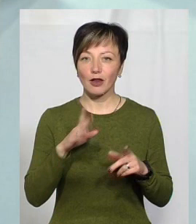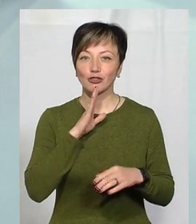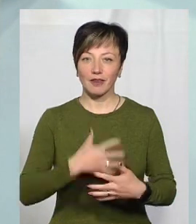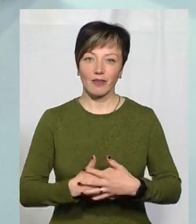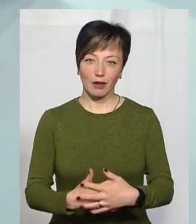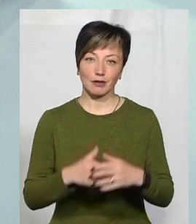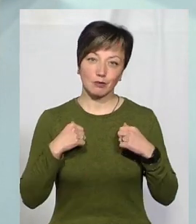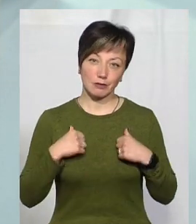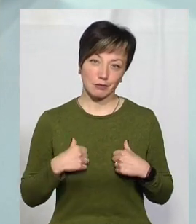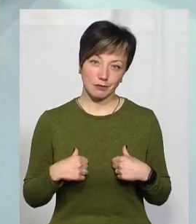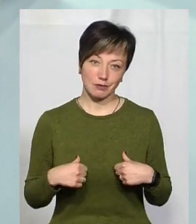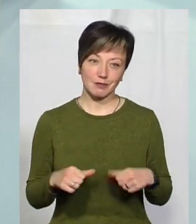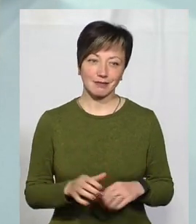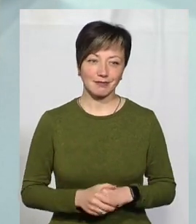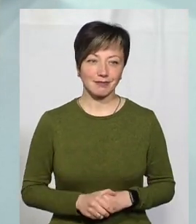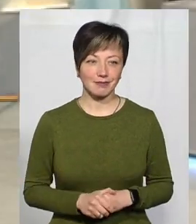Проділі.